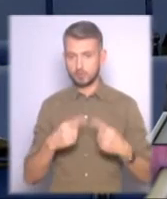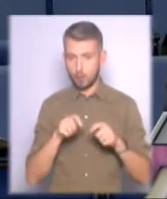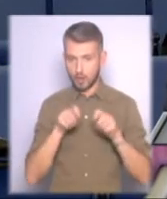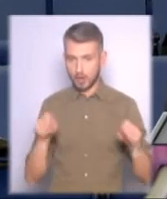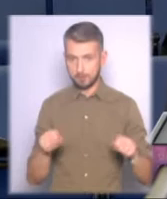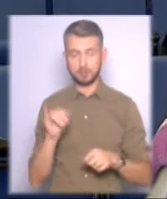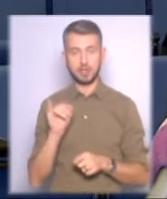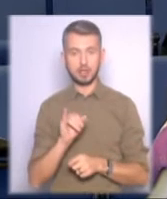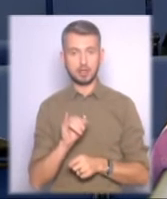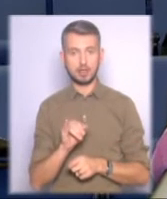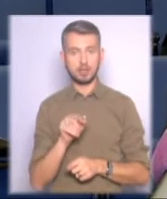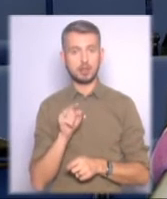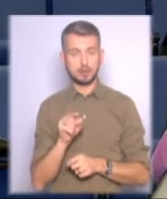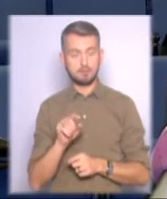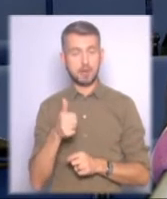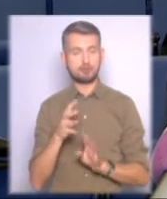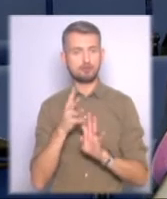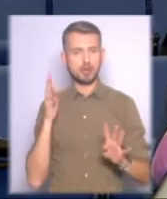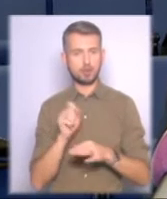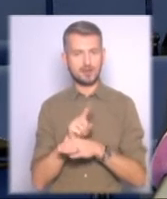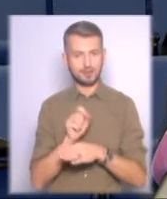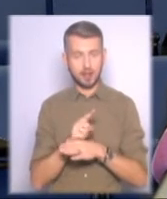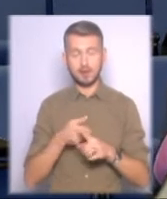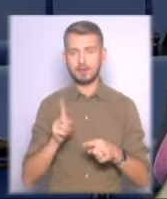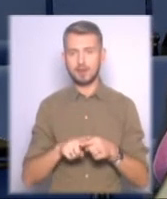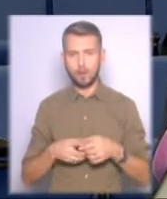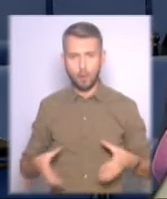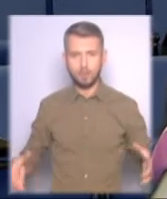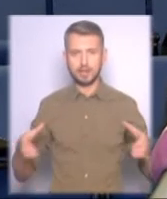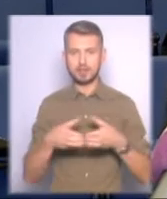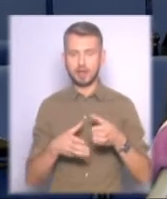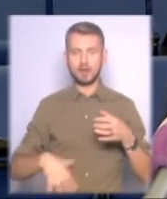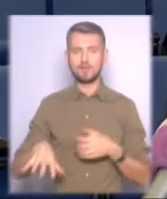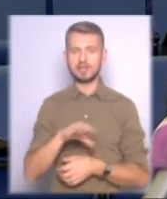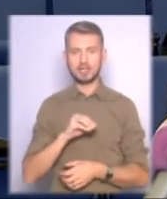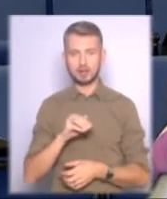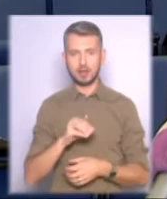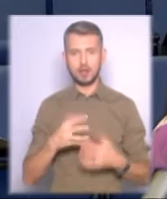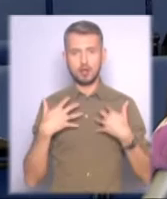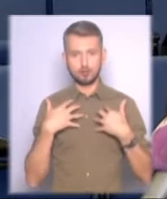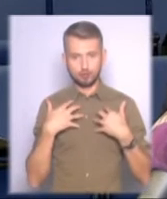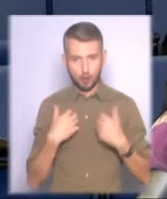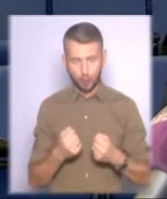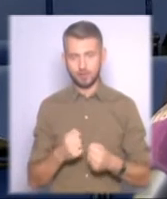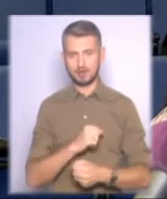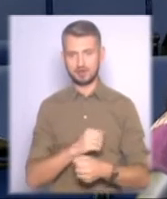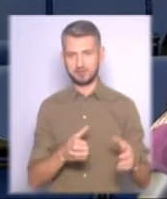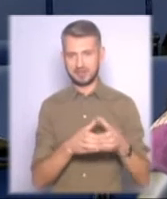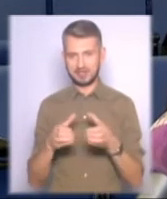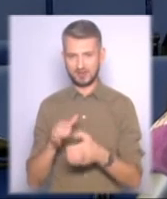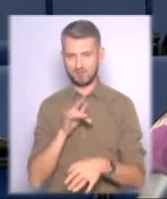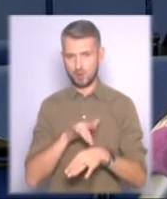Її в першу чергу завдання – це об'єднання всіх здорових сил вболівальницьких